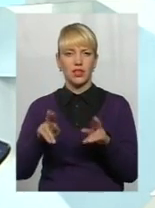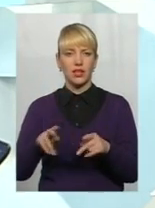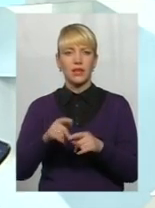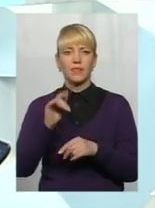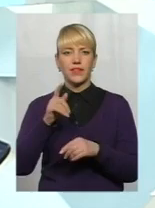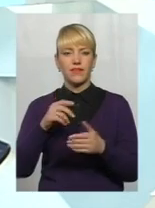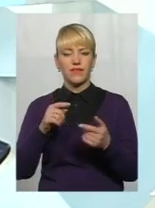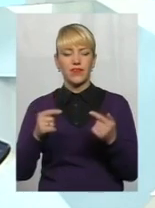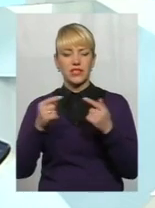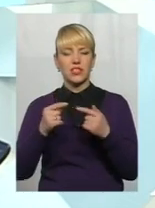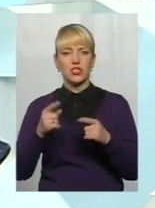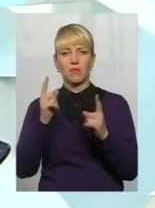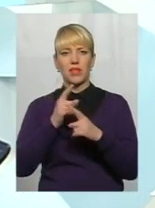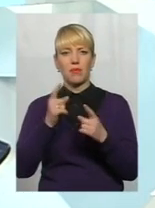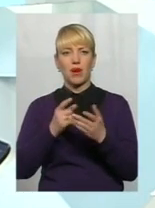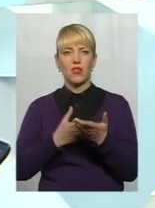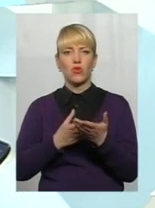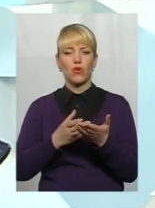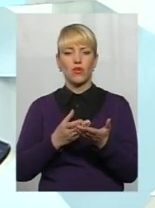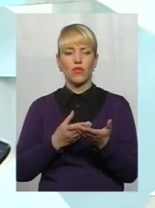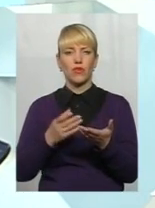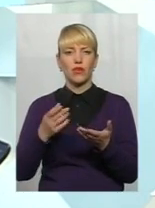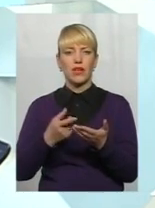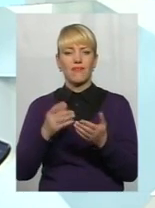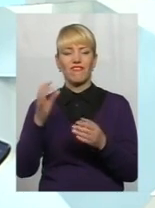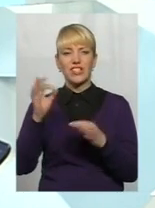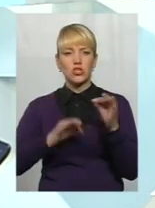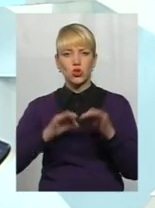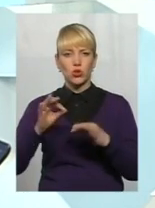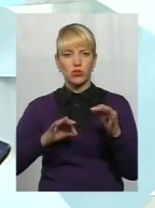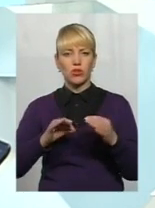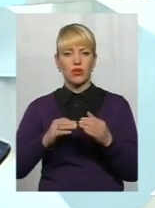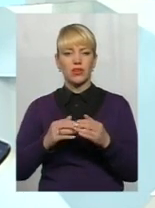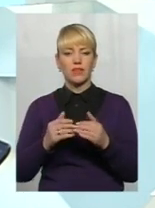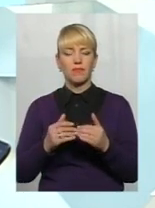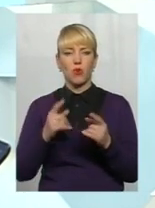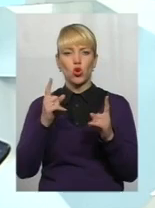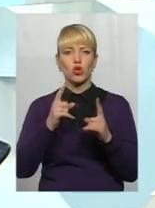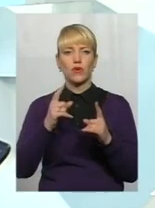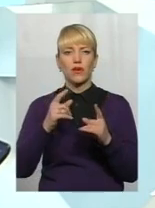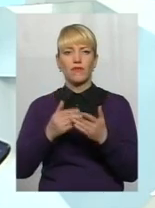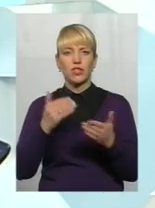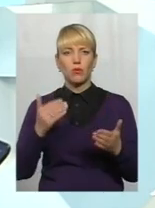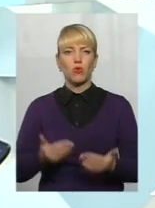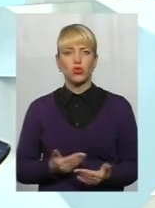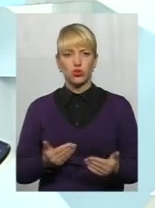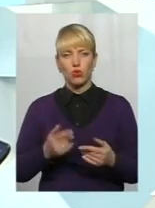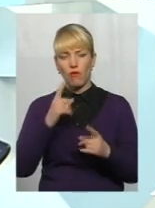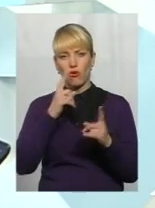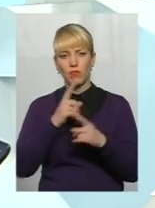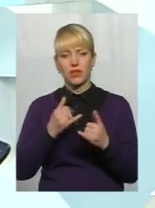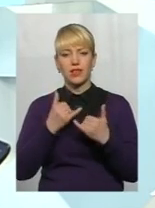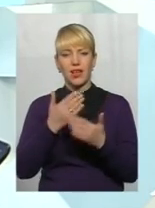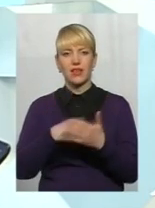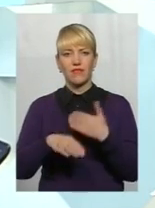цю мінімальну виплату в відсотках від прожиткового мінімуму. Для інвалідів аварії на Чорнобильській АЕС